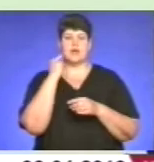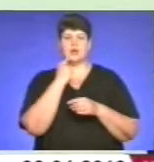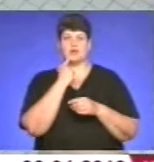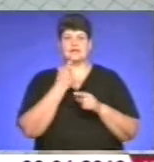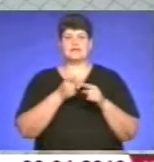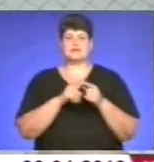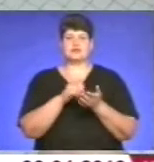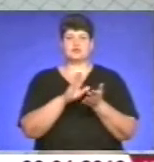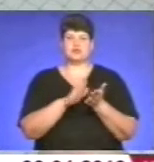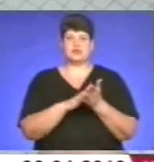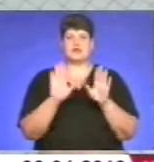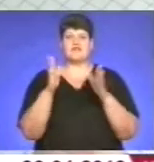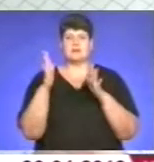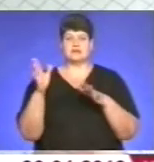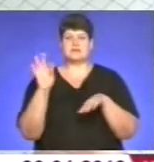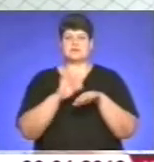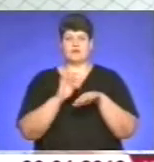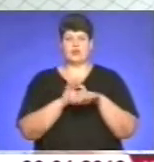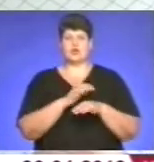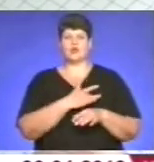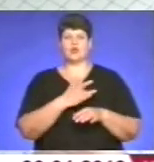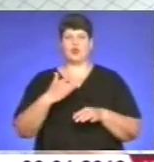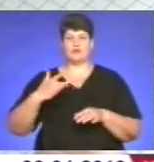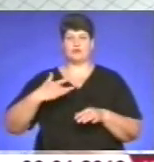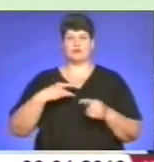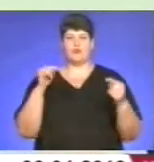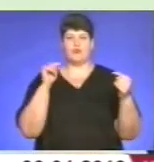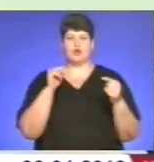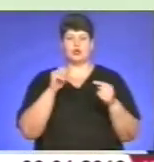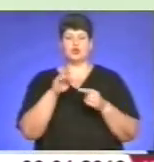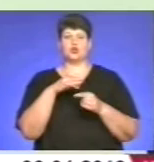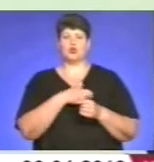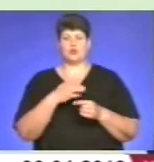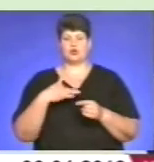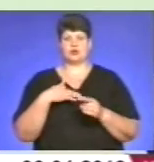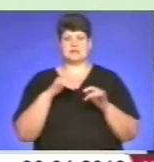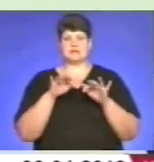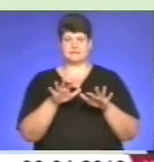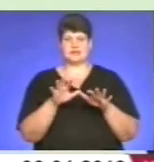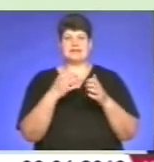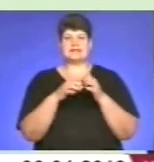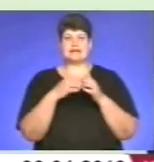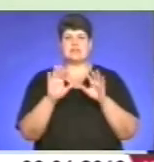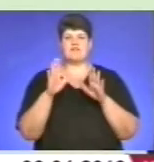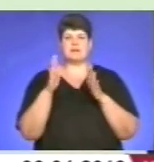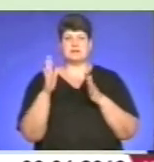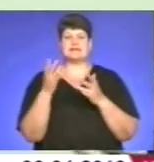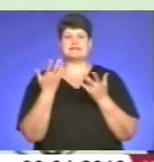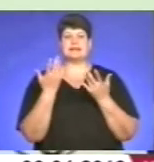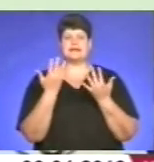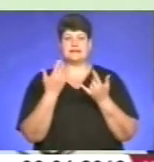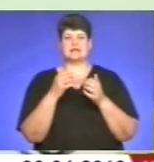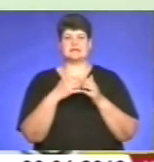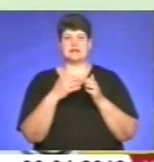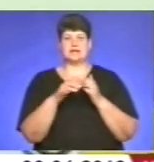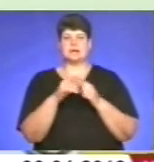захворювання на туберкульозмедичних працівників проти туберкульозних закладів. Середня кількість випадків туберкульозу по області